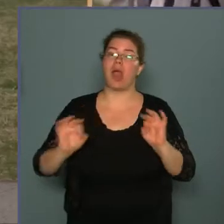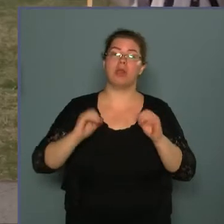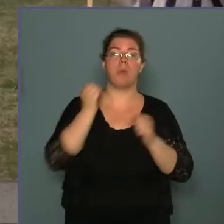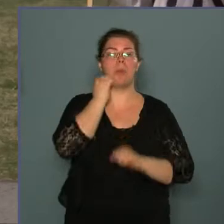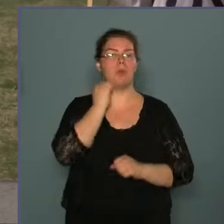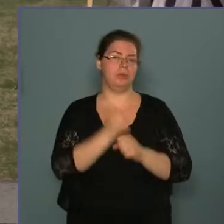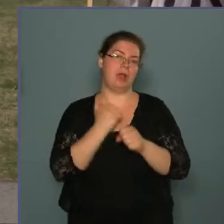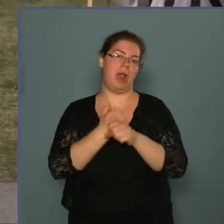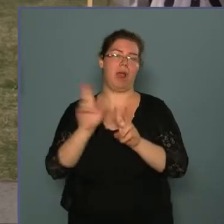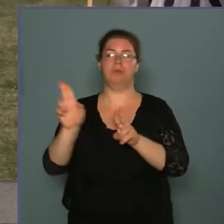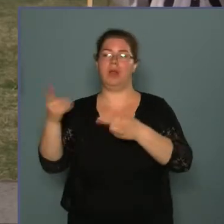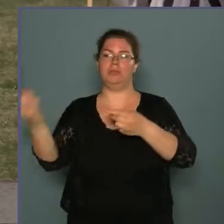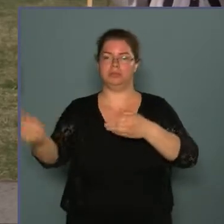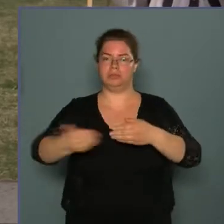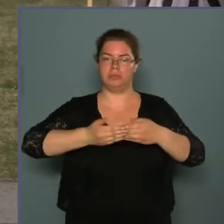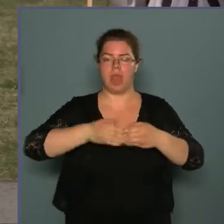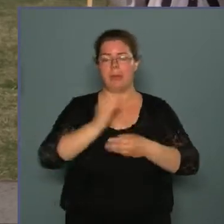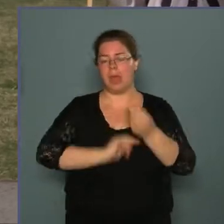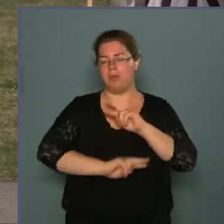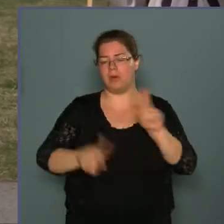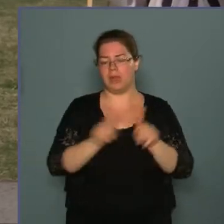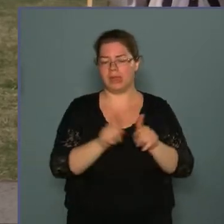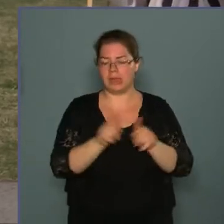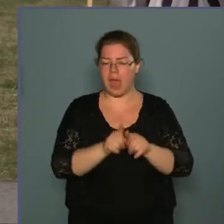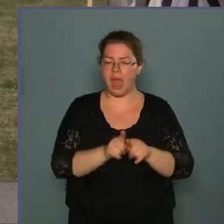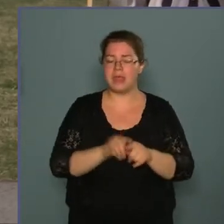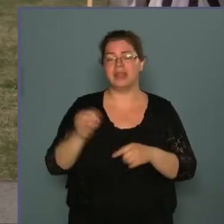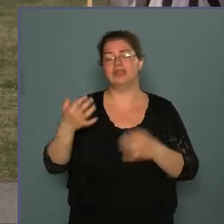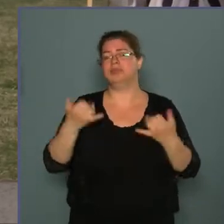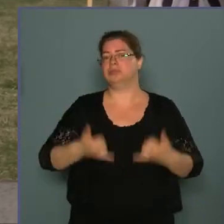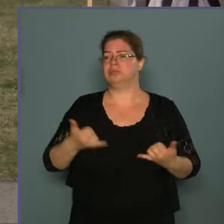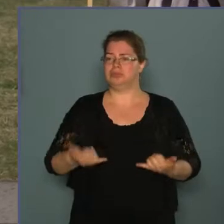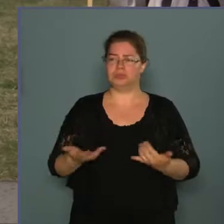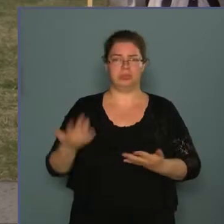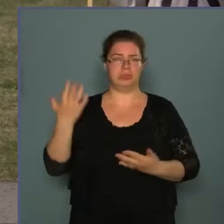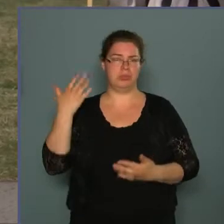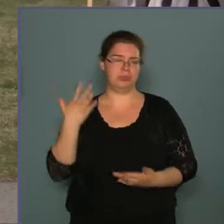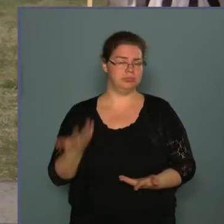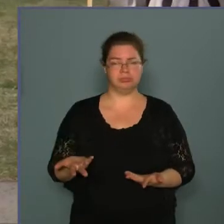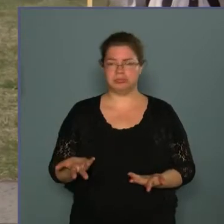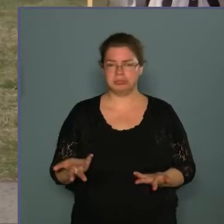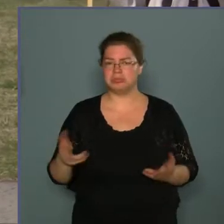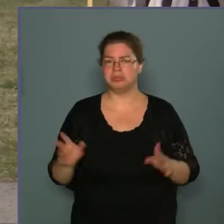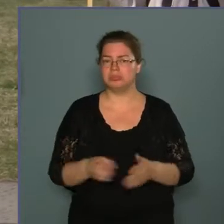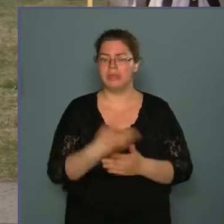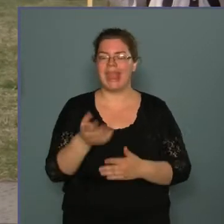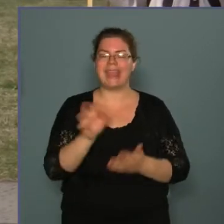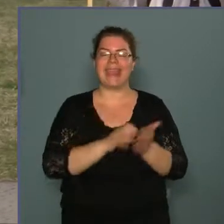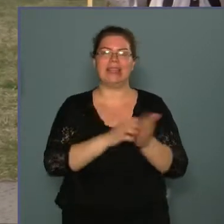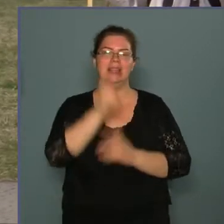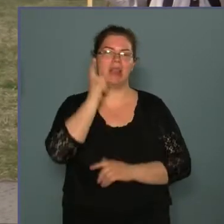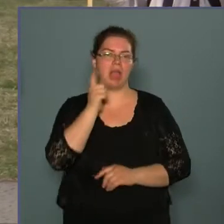megközelíteni. Mert azért bőven vannak ilyenek is. Éppen a napokban jelent meg egy könyv, Kertész László kötete,